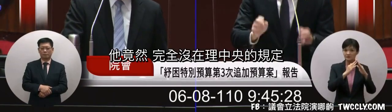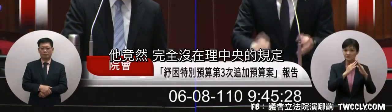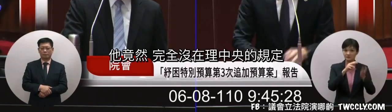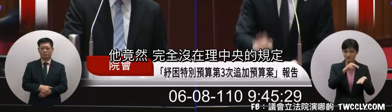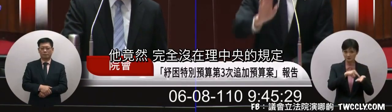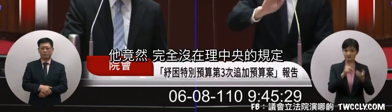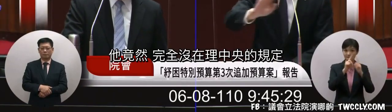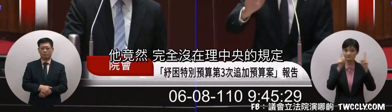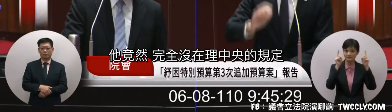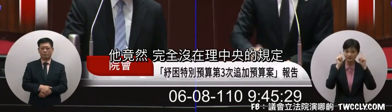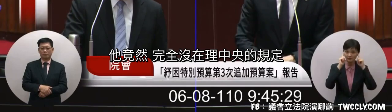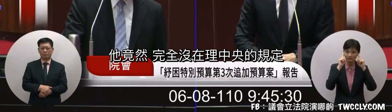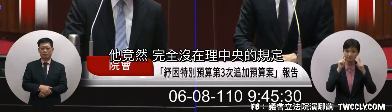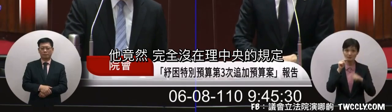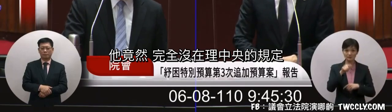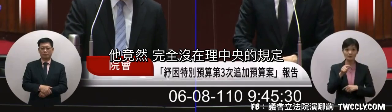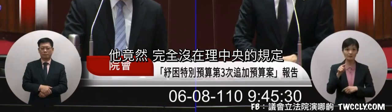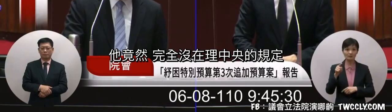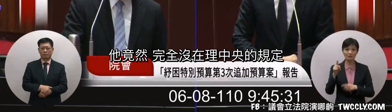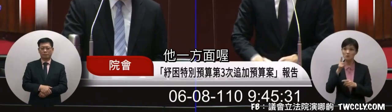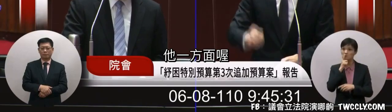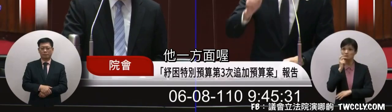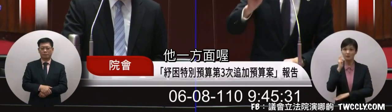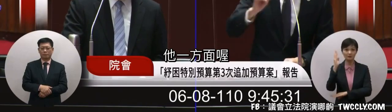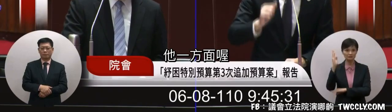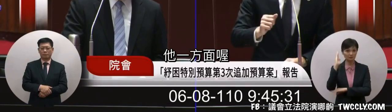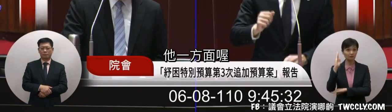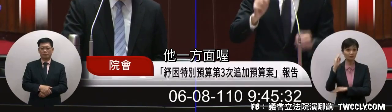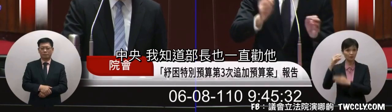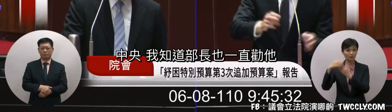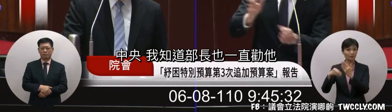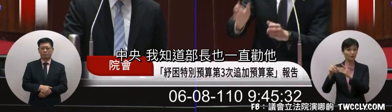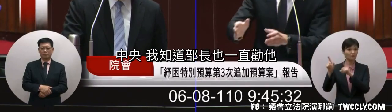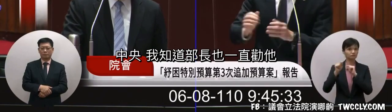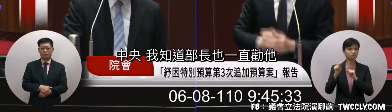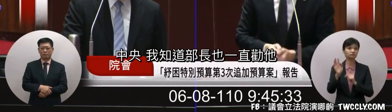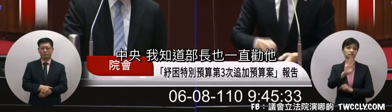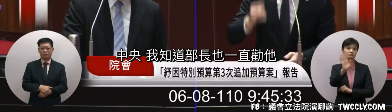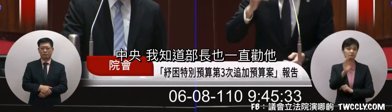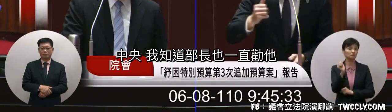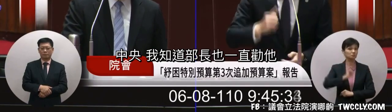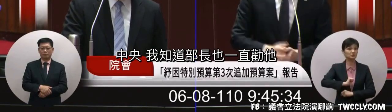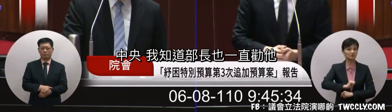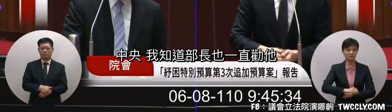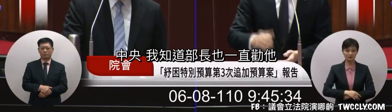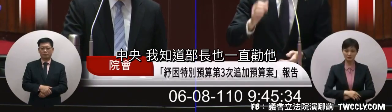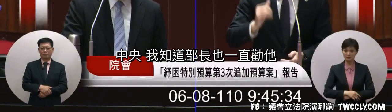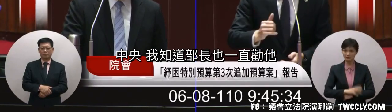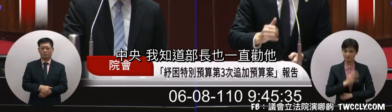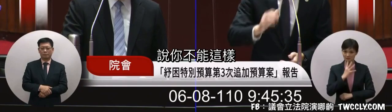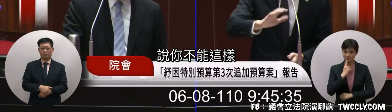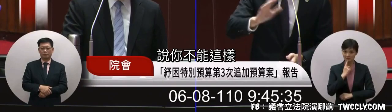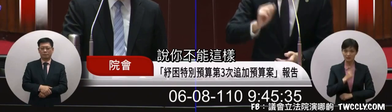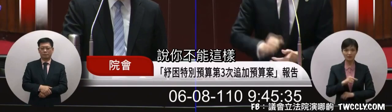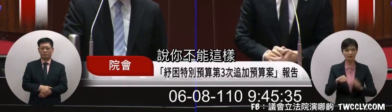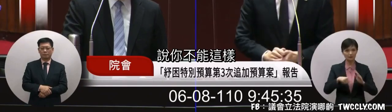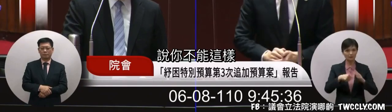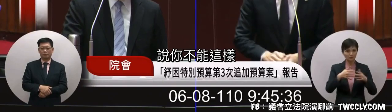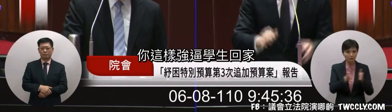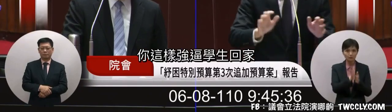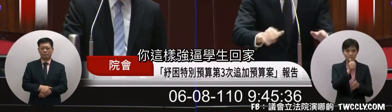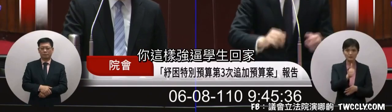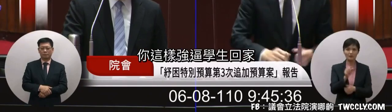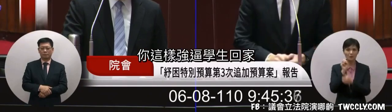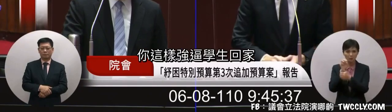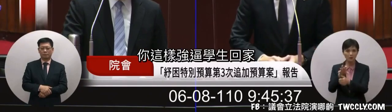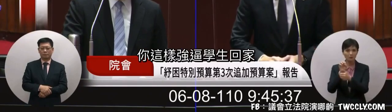他警察完全沒有在插中央的規定他很方便中央我知道說部長也一直給他給他他扣放說你不行這樣